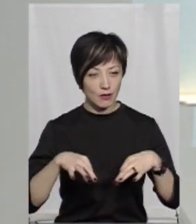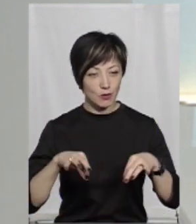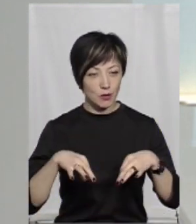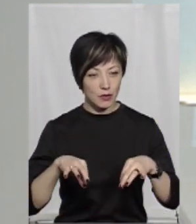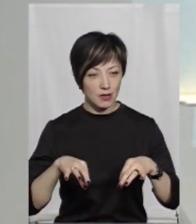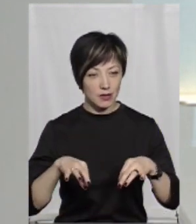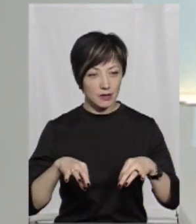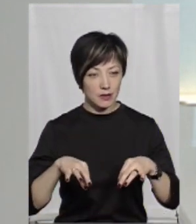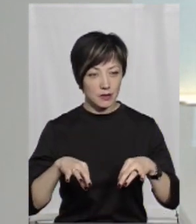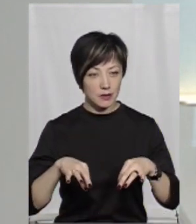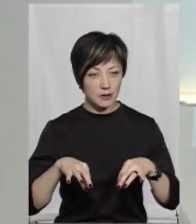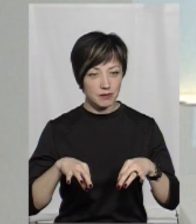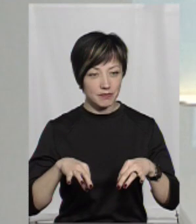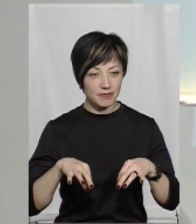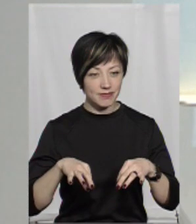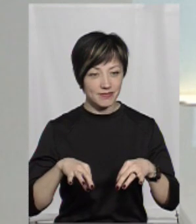автомобілі,